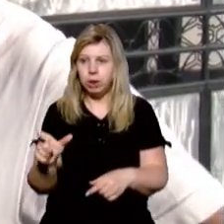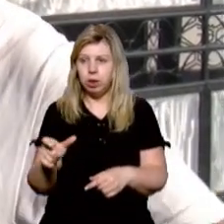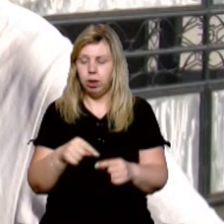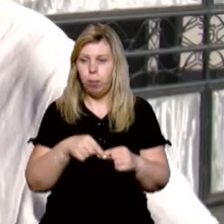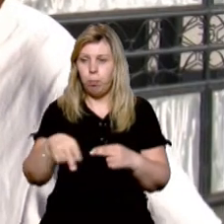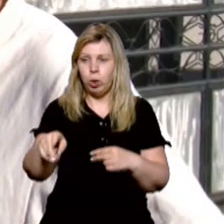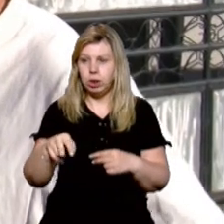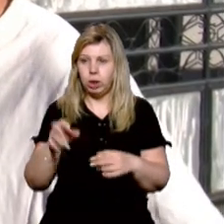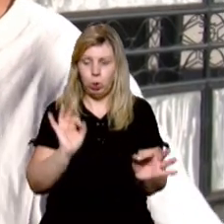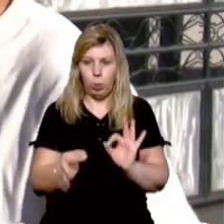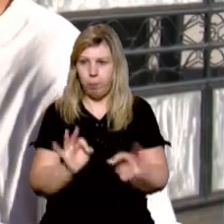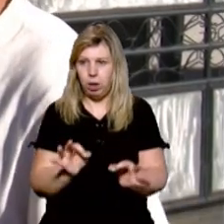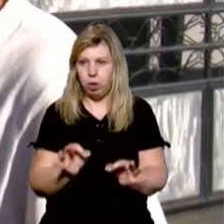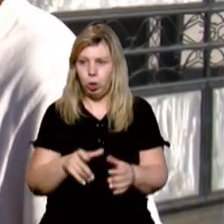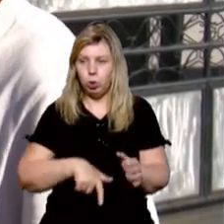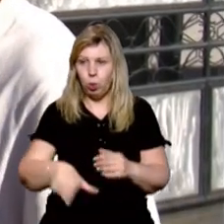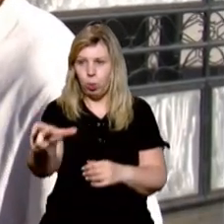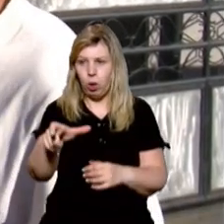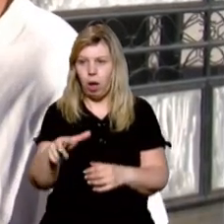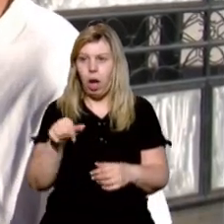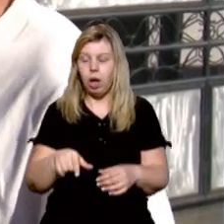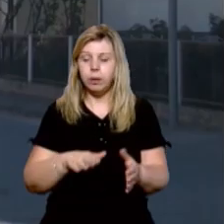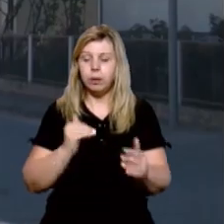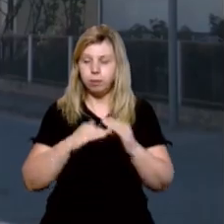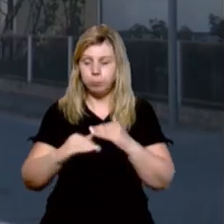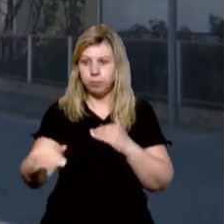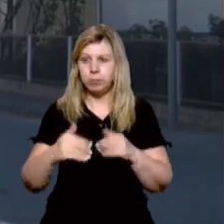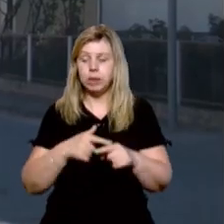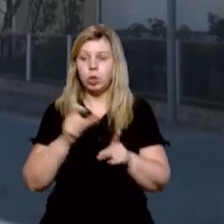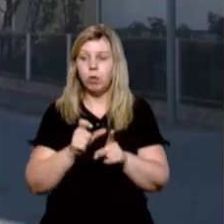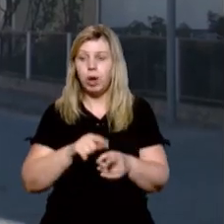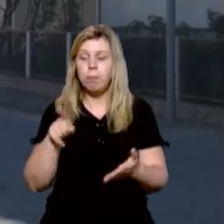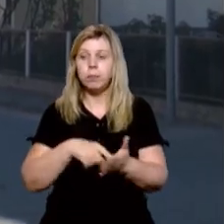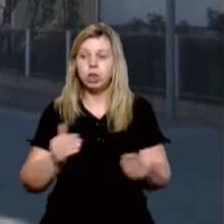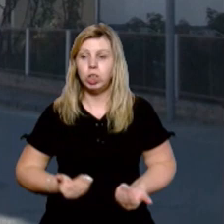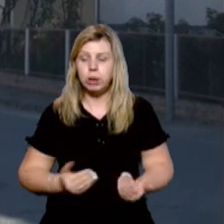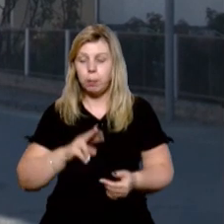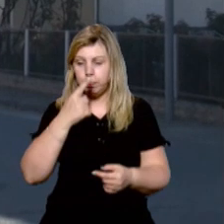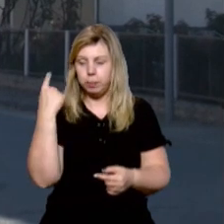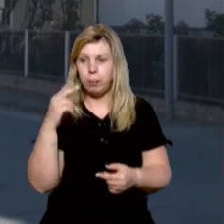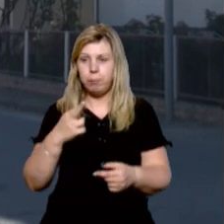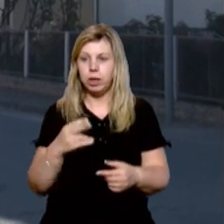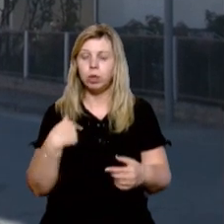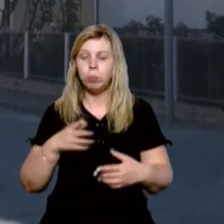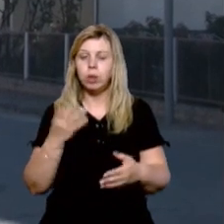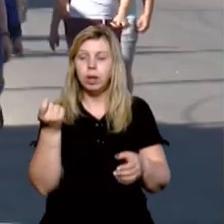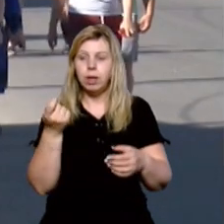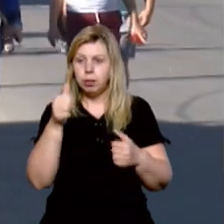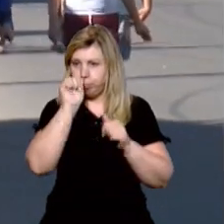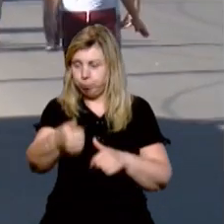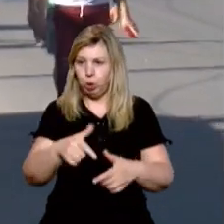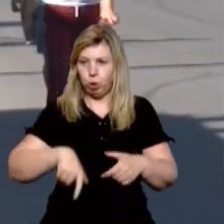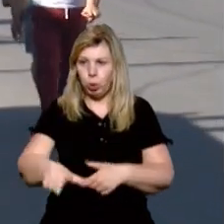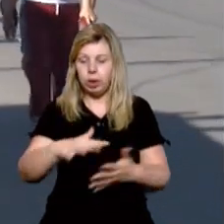прийти нормально, дорогу, тротуаром. За словами місцевих, минулої п'ятниці вони перекривали дорогу, тоді